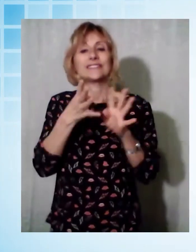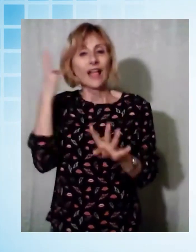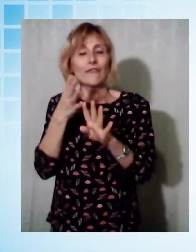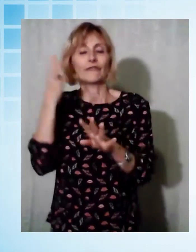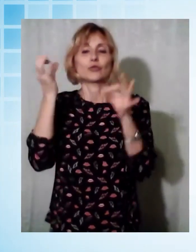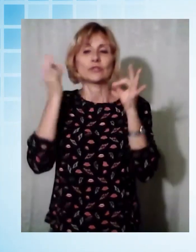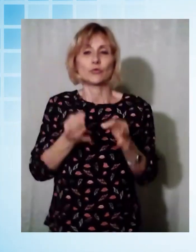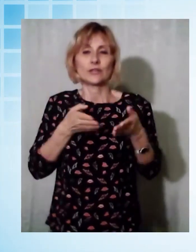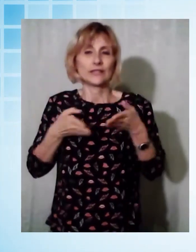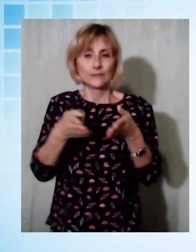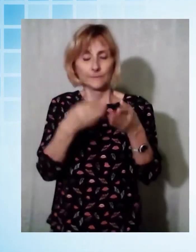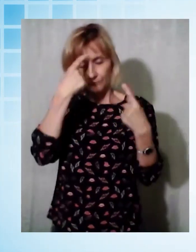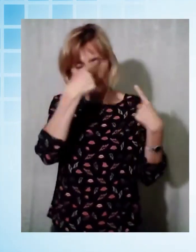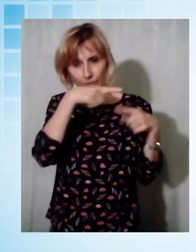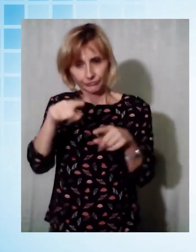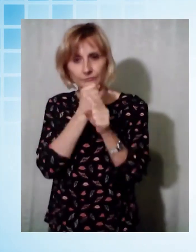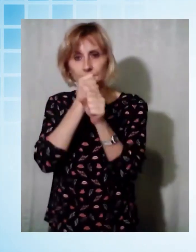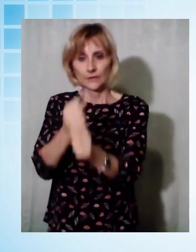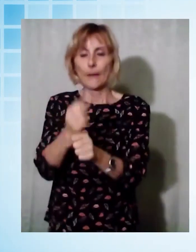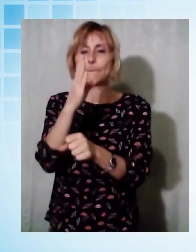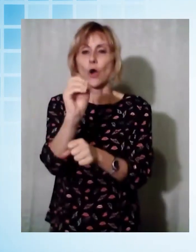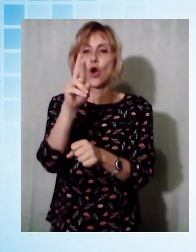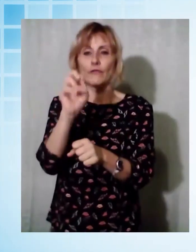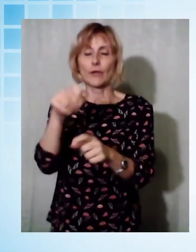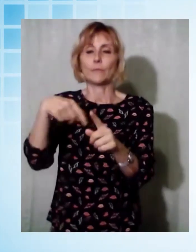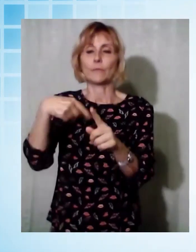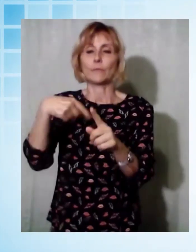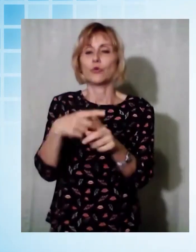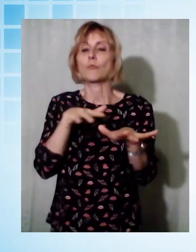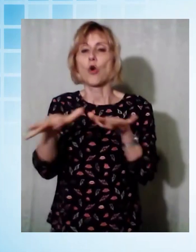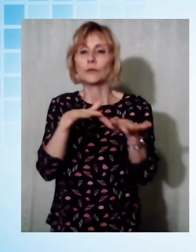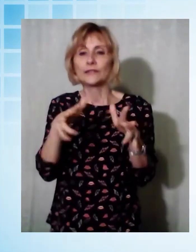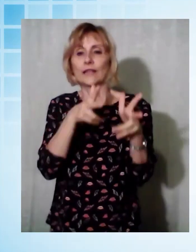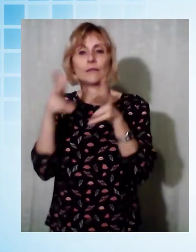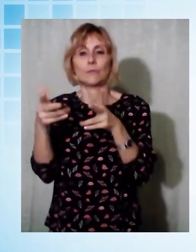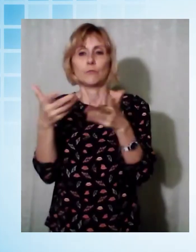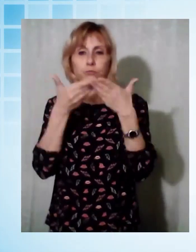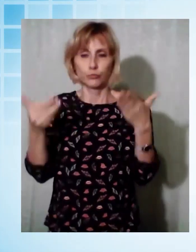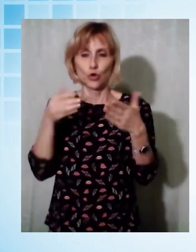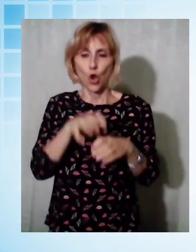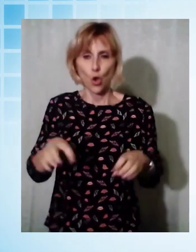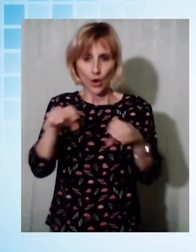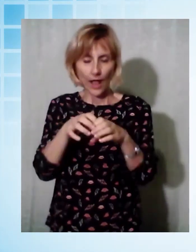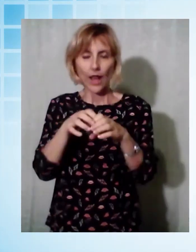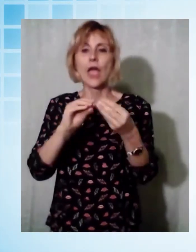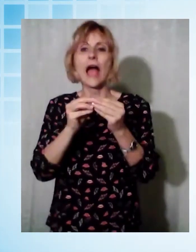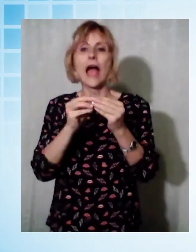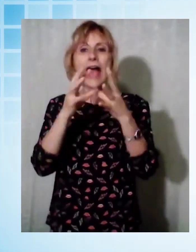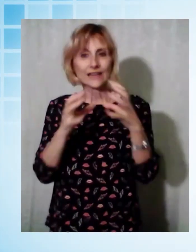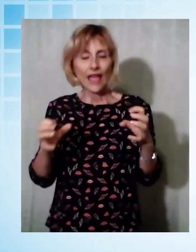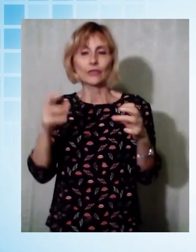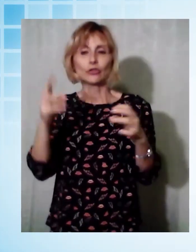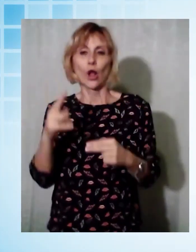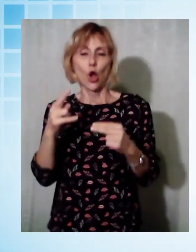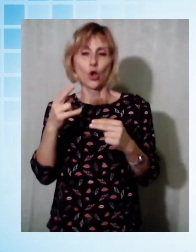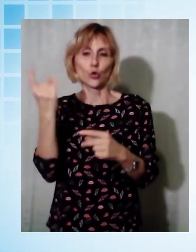Gabriele Bove, che conserva le deleghe a mobilità, trasporto pubblico locale, arredo e decoro urbano, patrimonio,